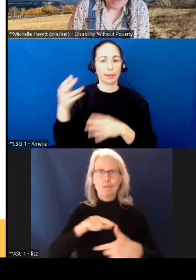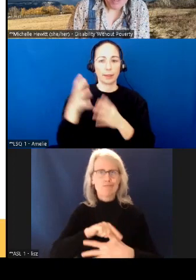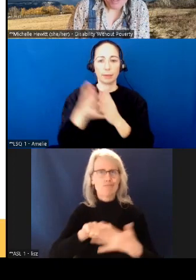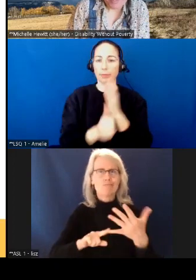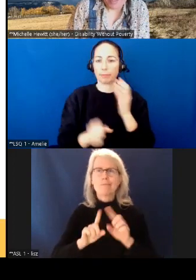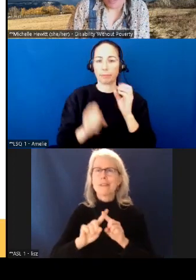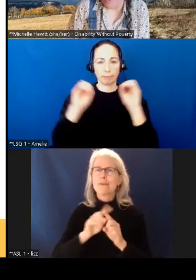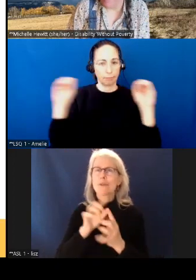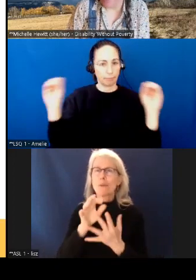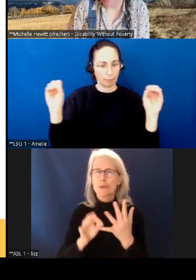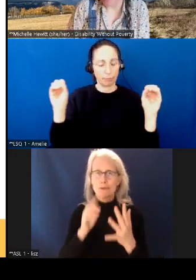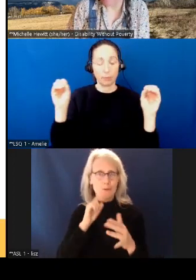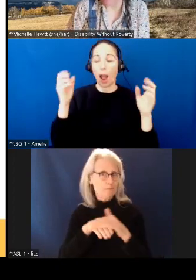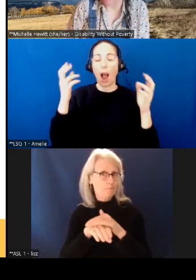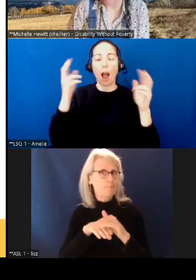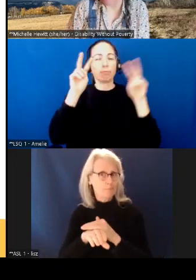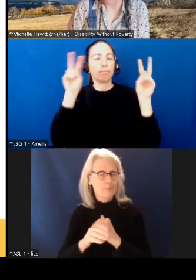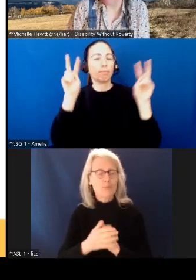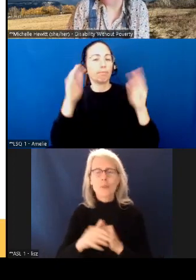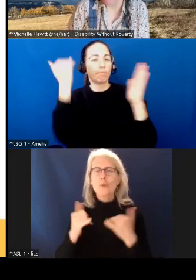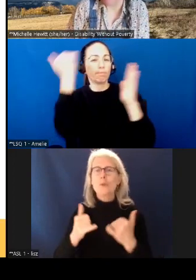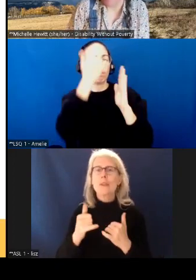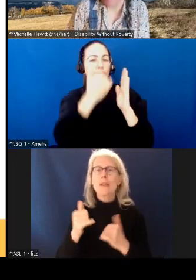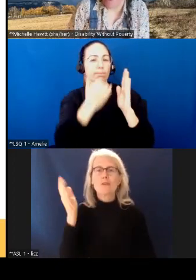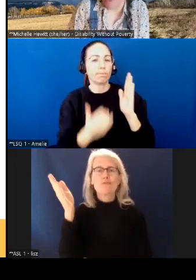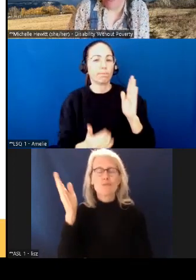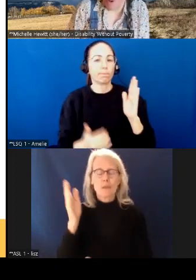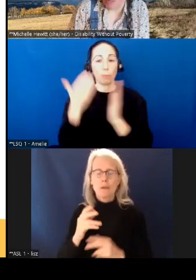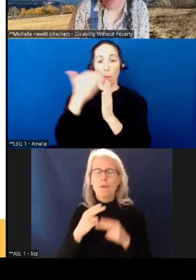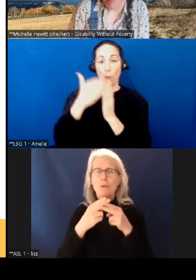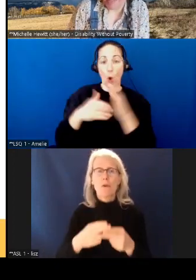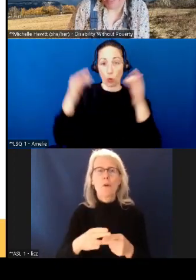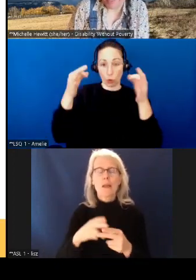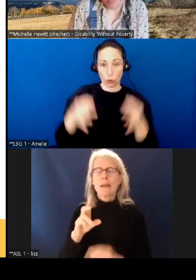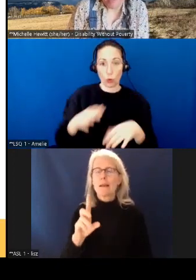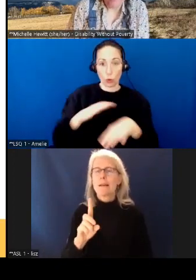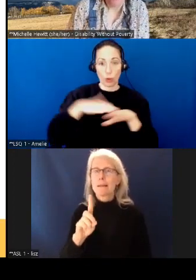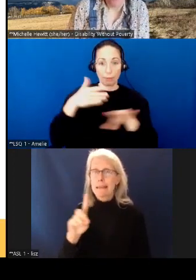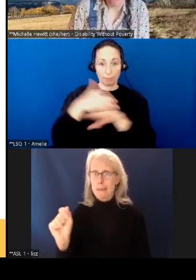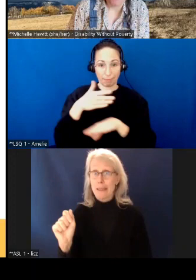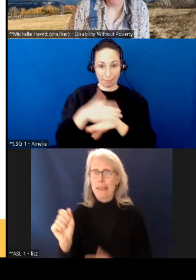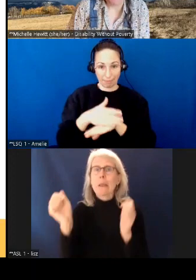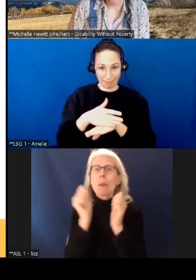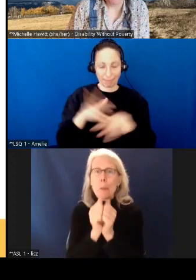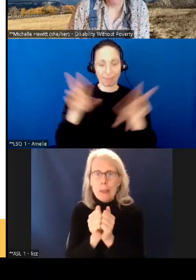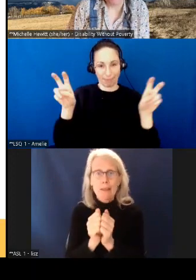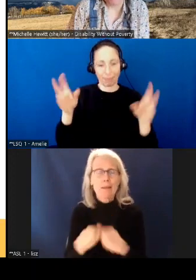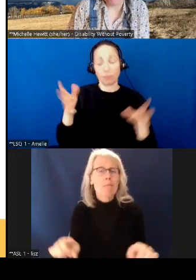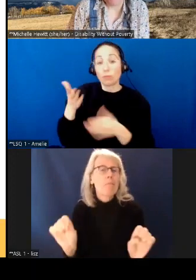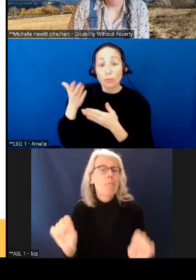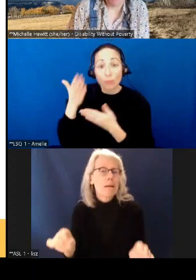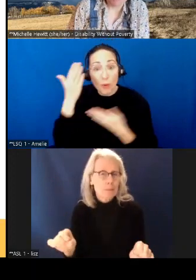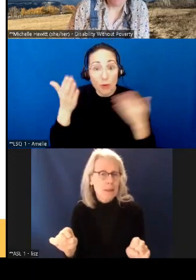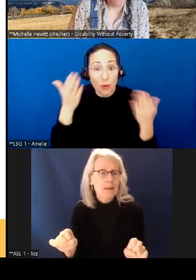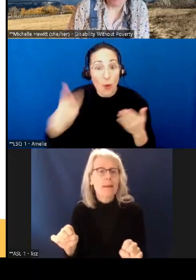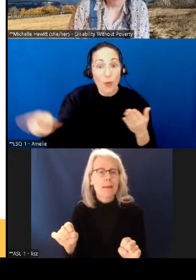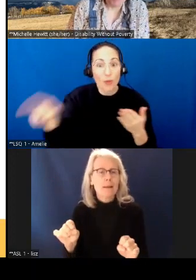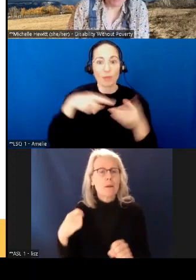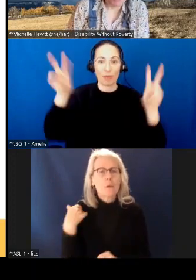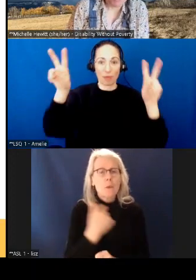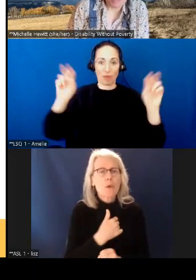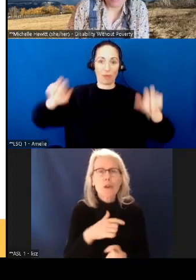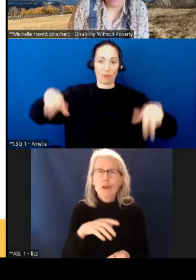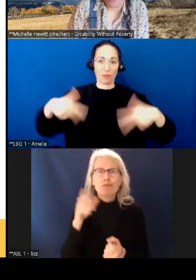pauvreté, c'est de passer en revue les mesures d'accessibilité. Bonjour à tous et à toutes. Aujourd'hui, le